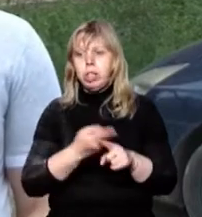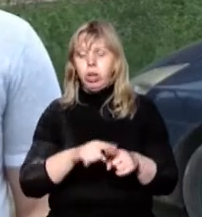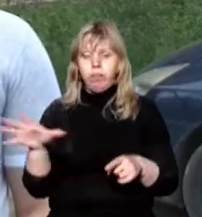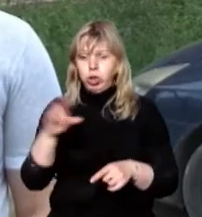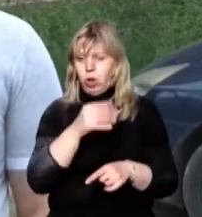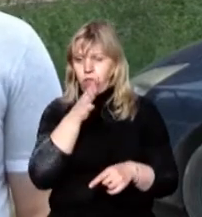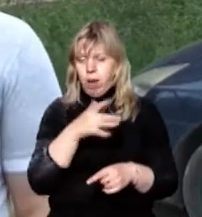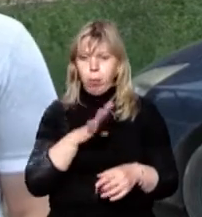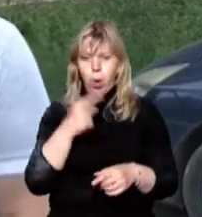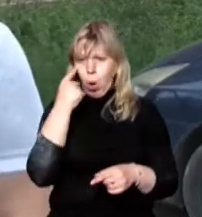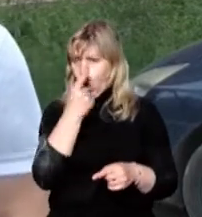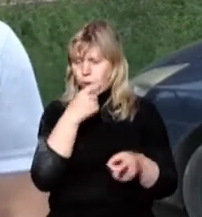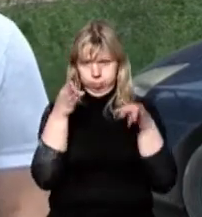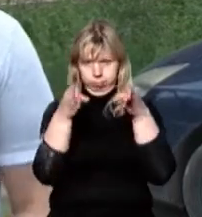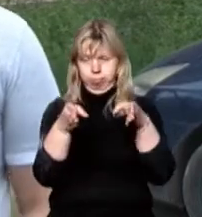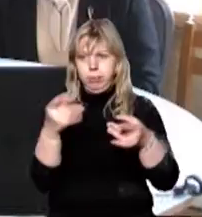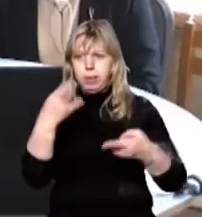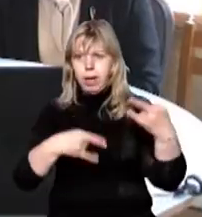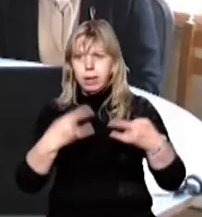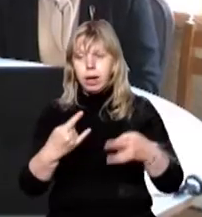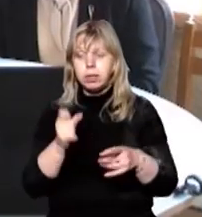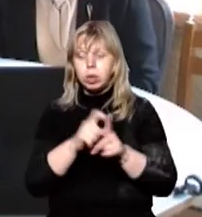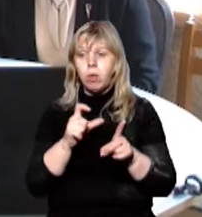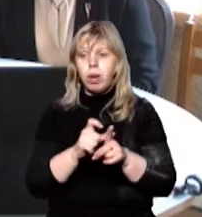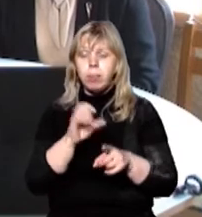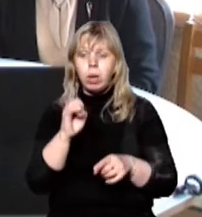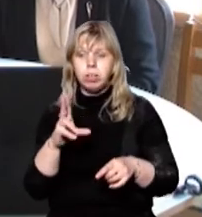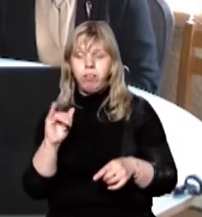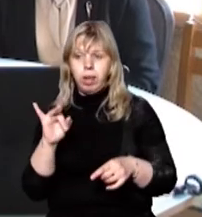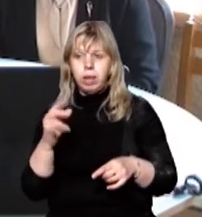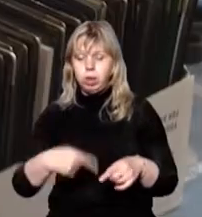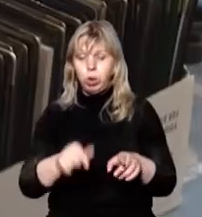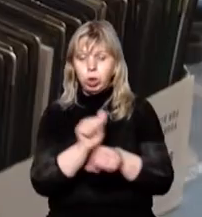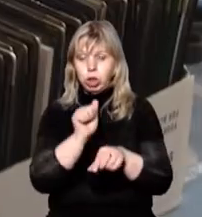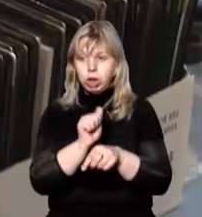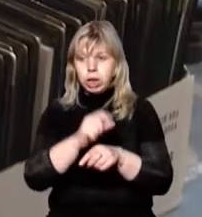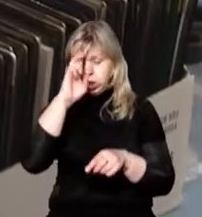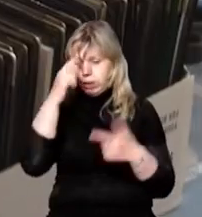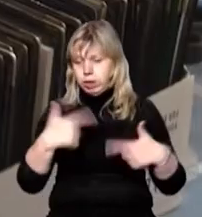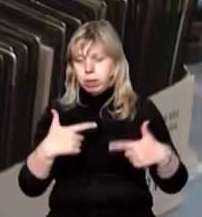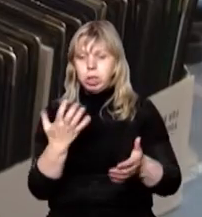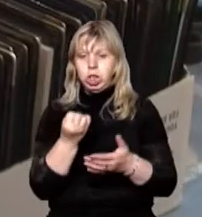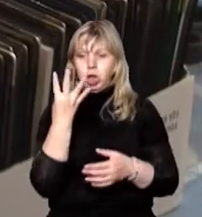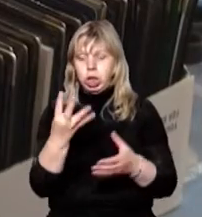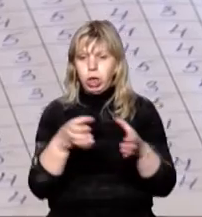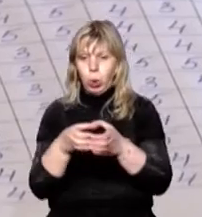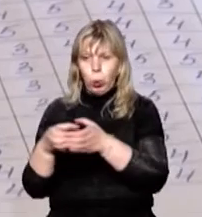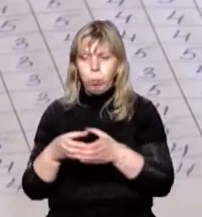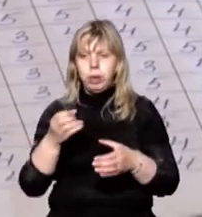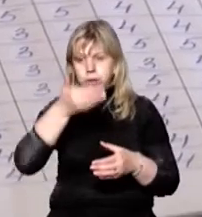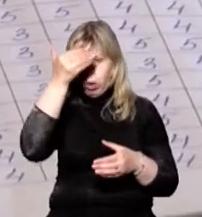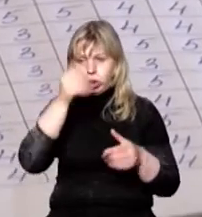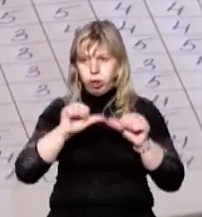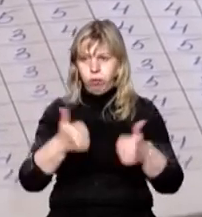час були очі на екрані. За словами Ярослава Філака, цього тижня державні іспити мають ще чотири групи студентів